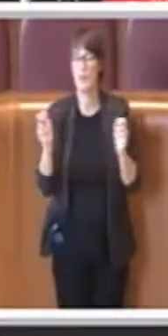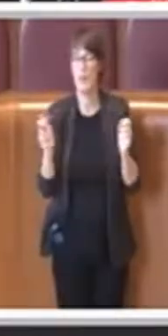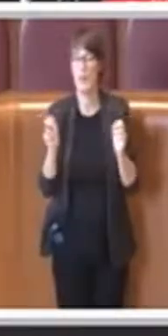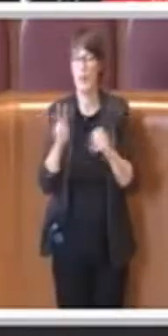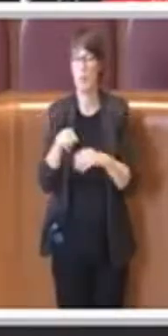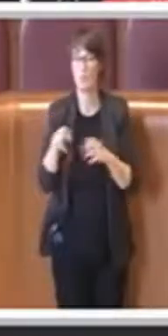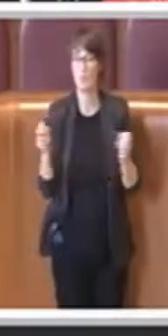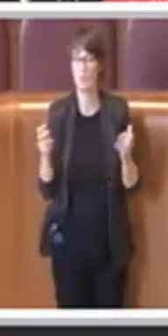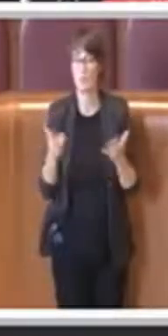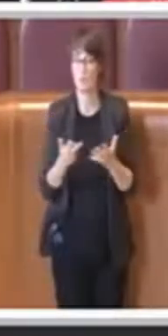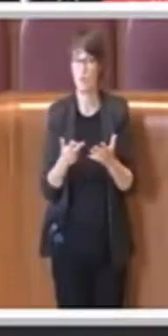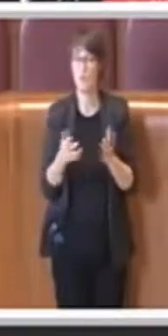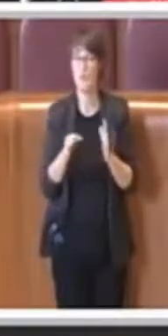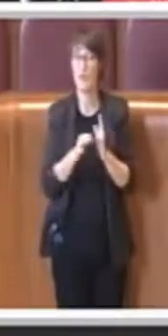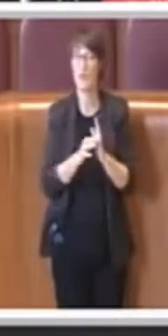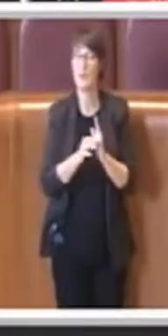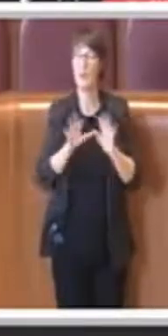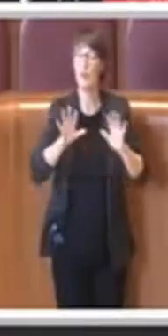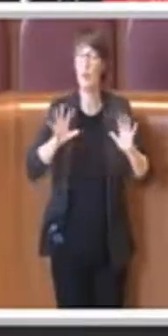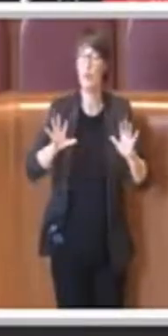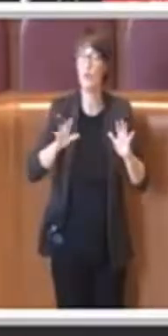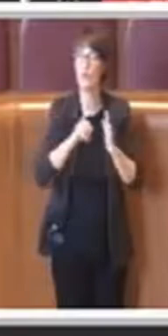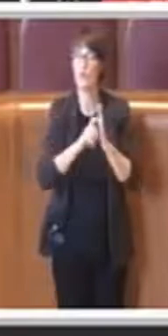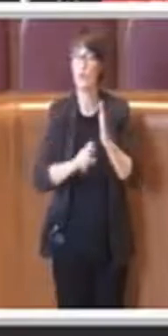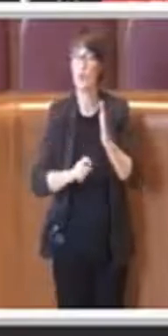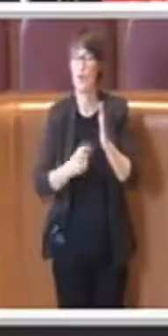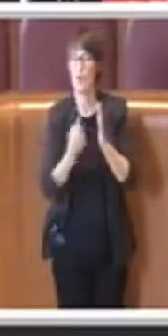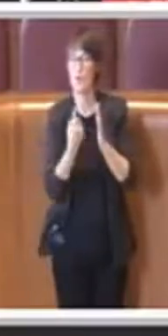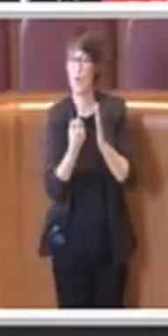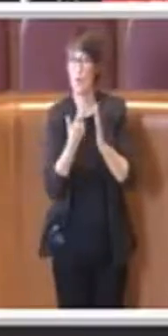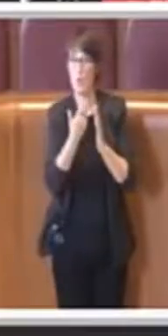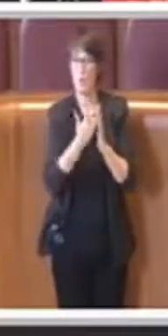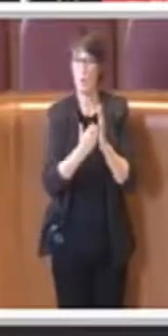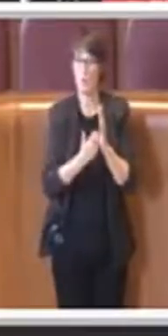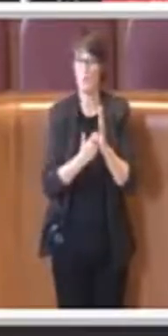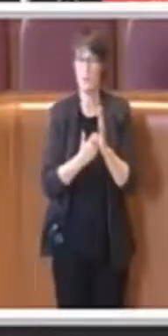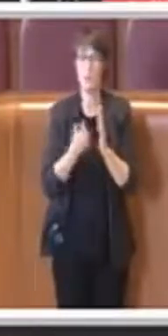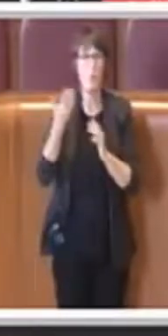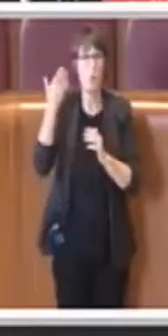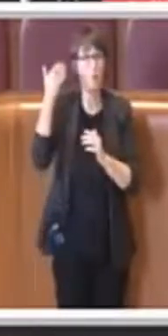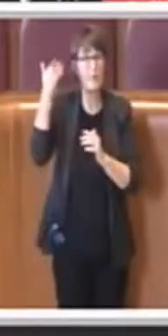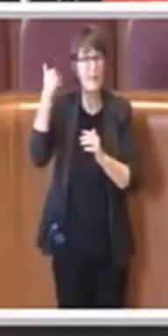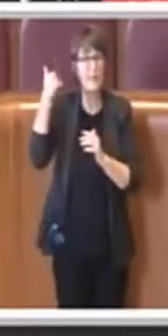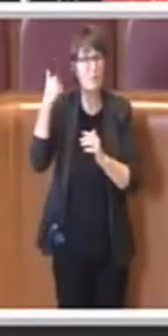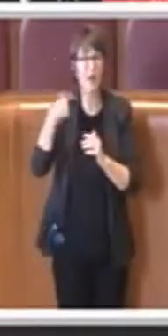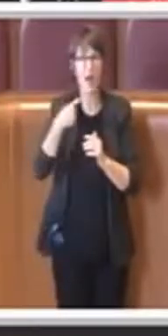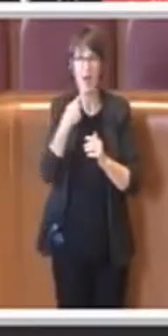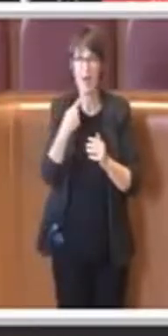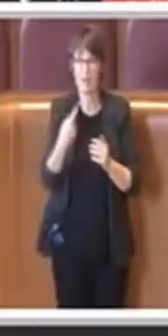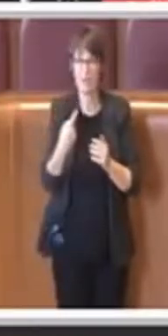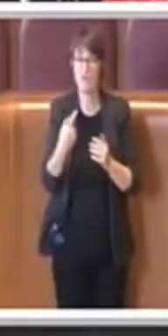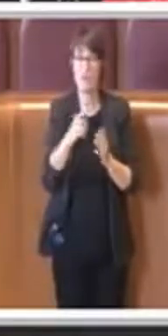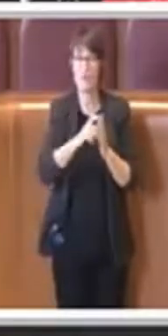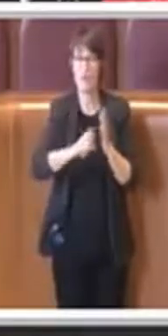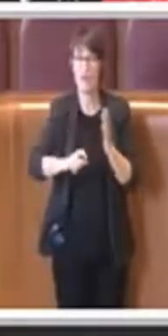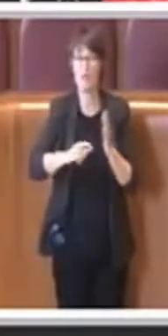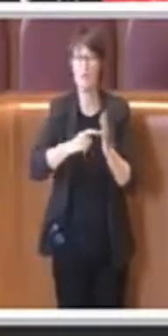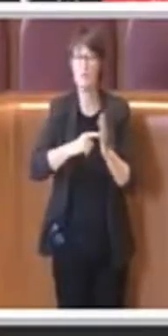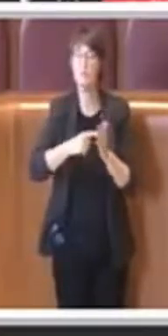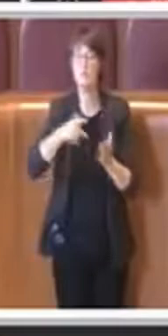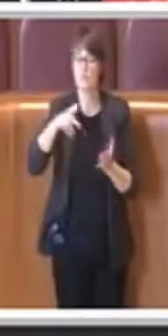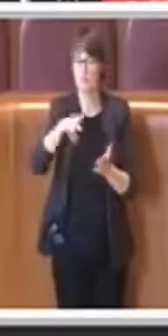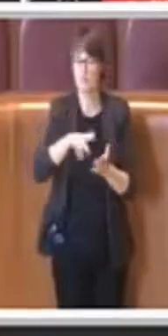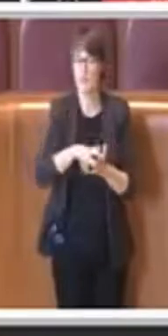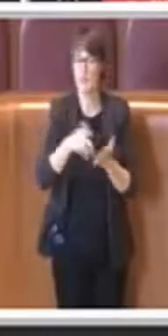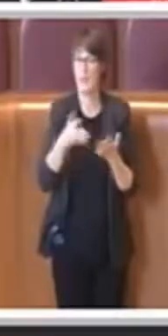,1 dello statuto prima prevedeva che, con deliberazione approvata all'epoca,